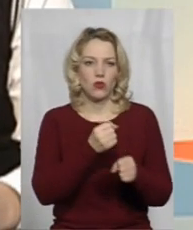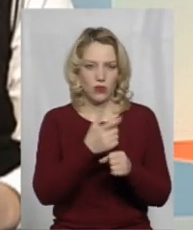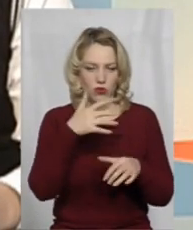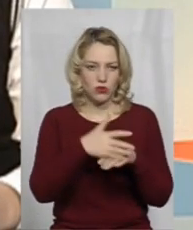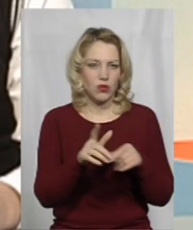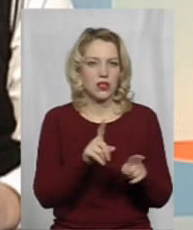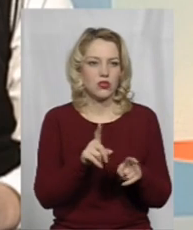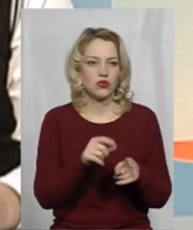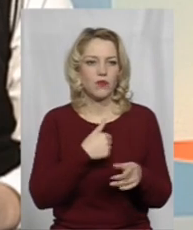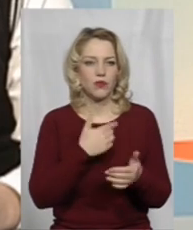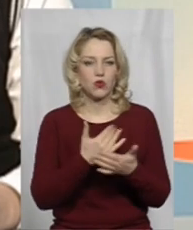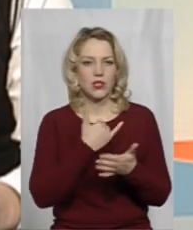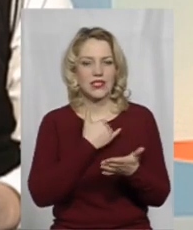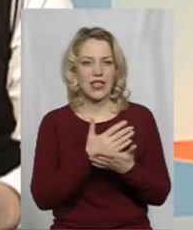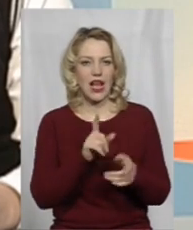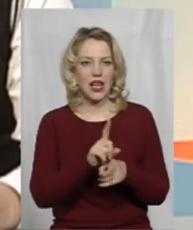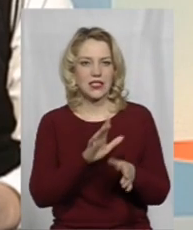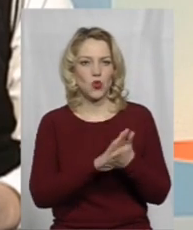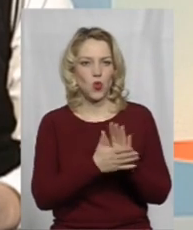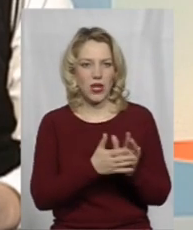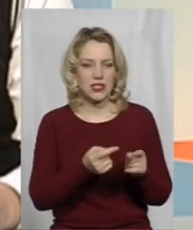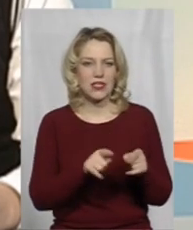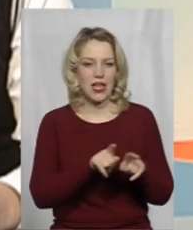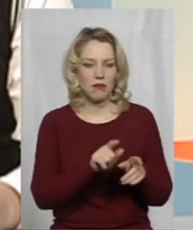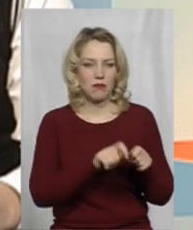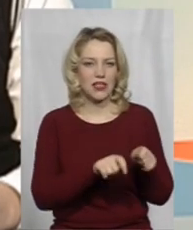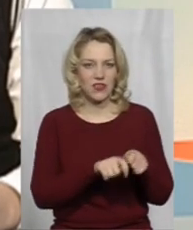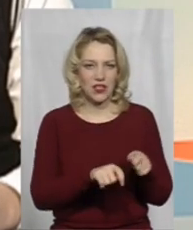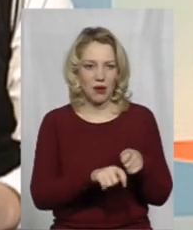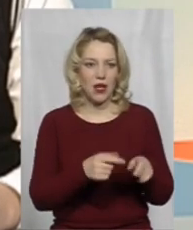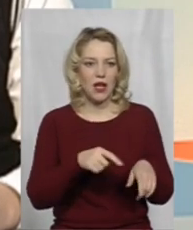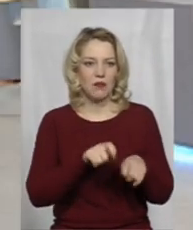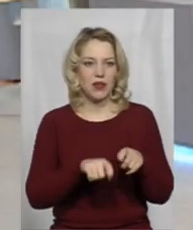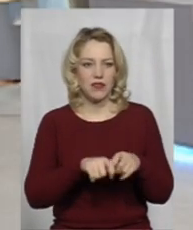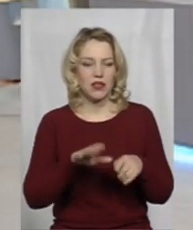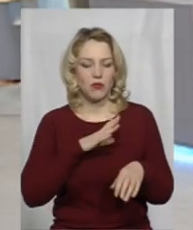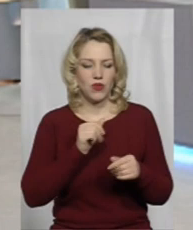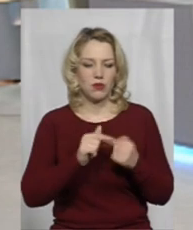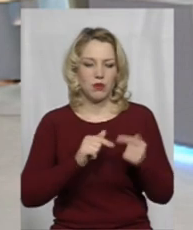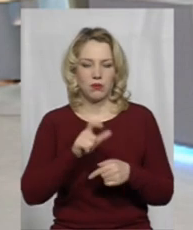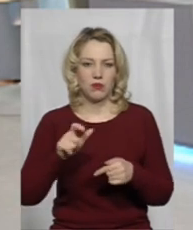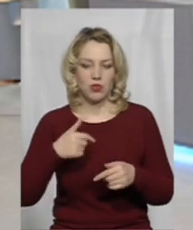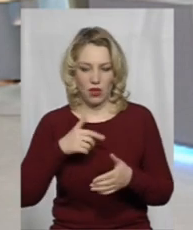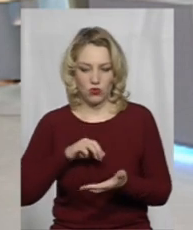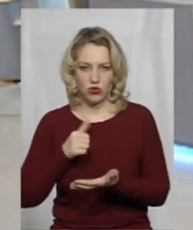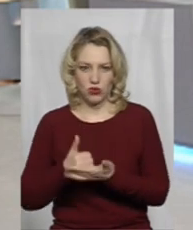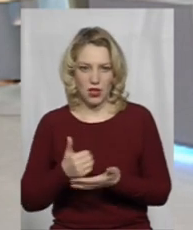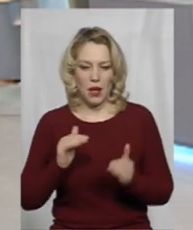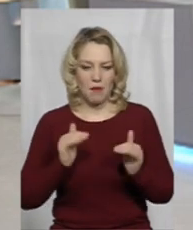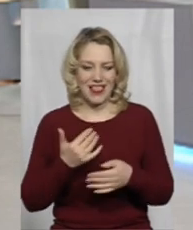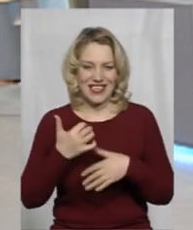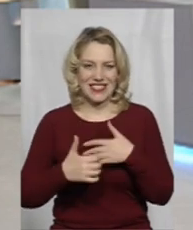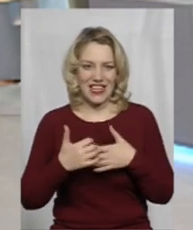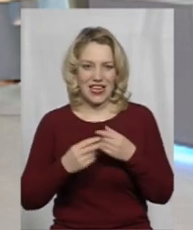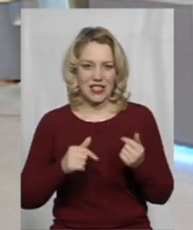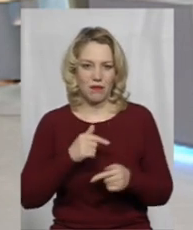в нас зараз є така ситуація, даже з цими перевірками, перевірки бувають для підприємців, от я очолювала малий і середній бізнес,